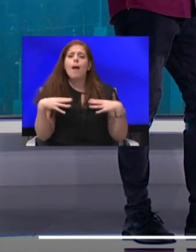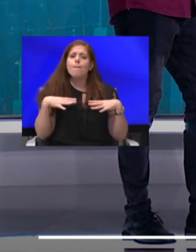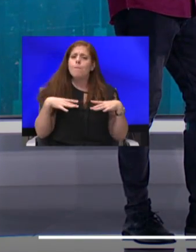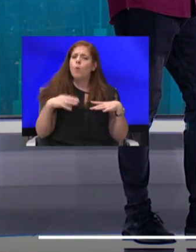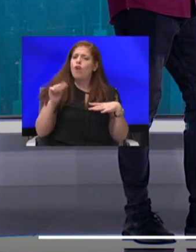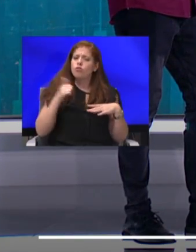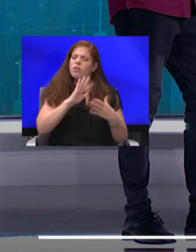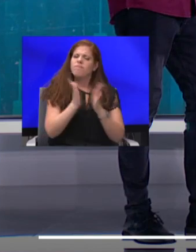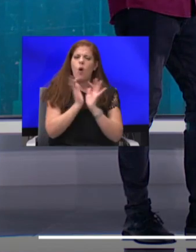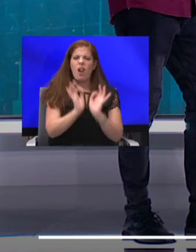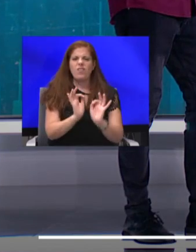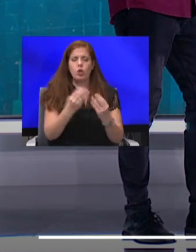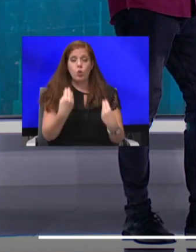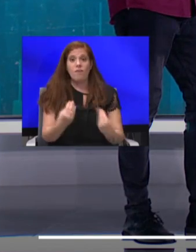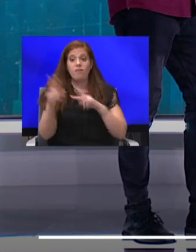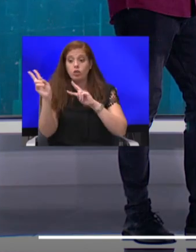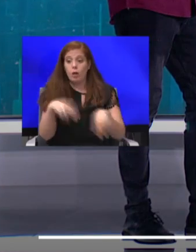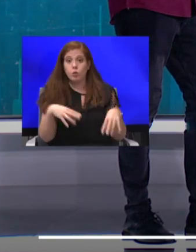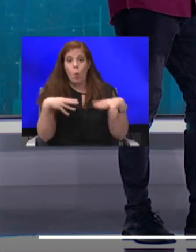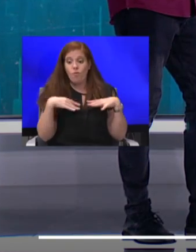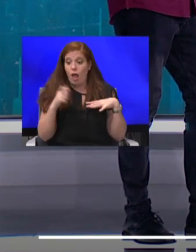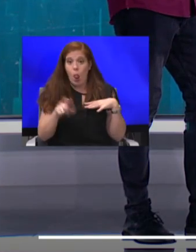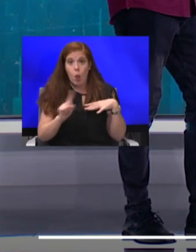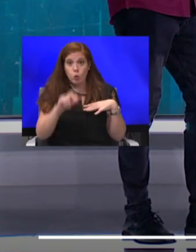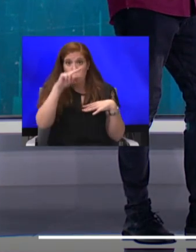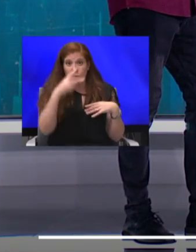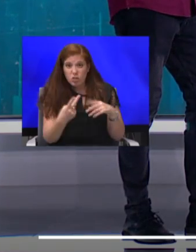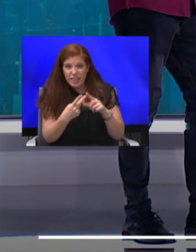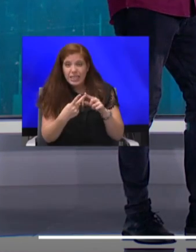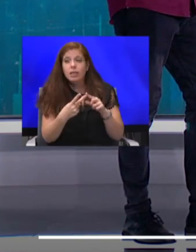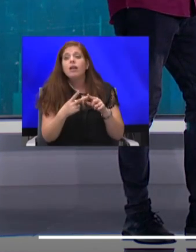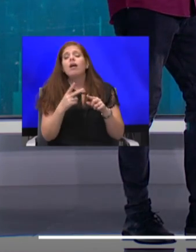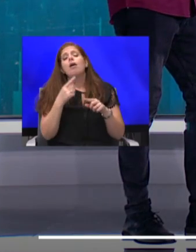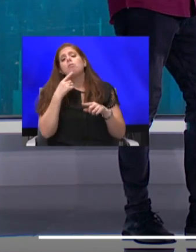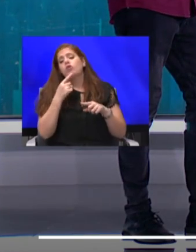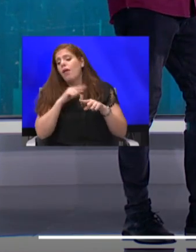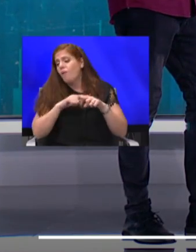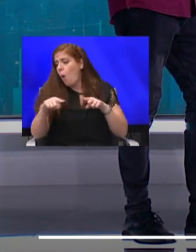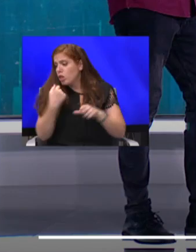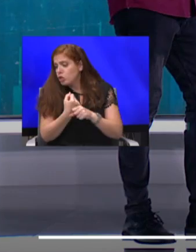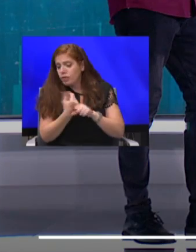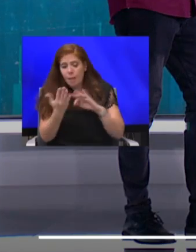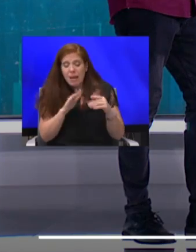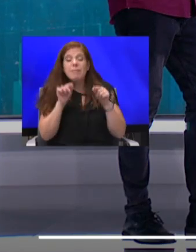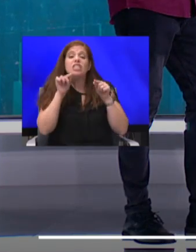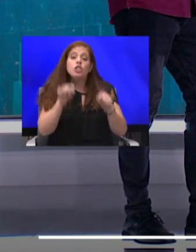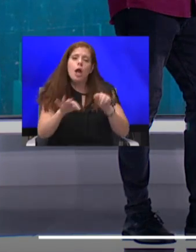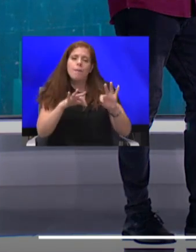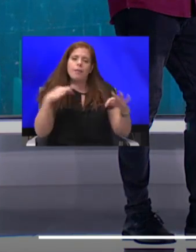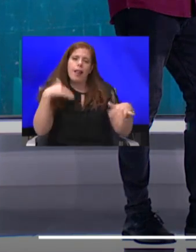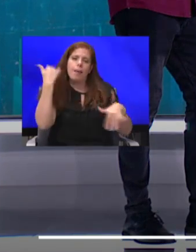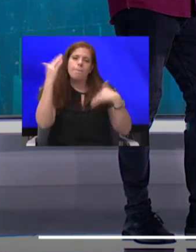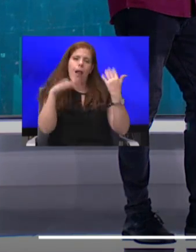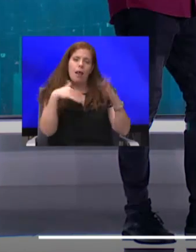חזרו לחלת השני, לפעמים היה תפר שהוא אולי חודש עבודה בין לבין, שם התחיל הבלגן. המערכת לא ידעה